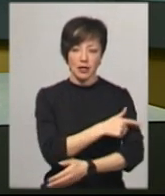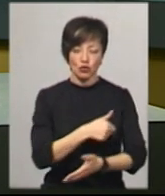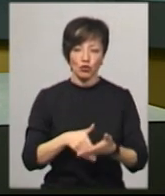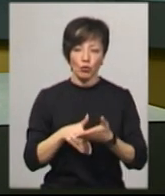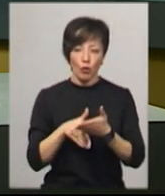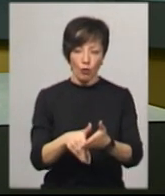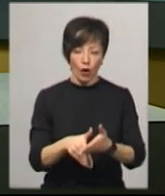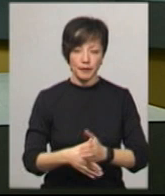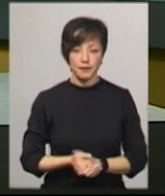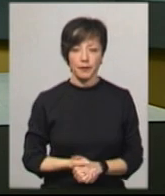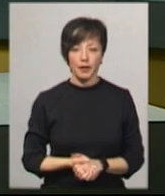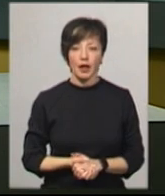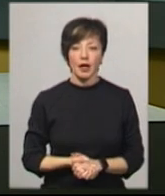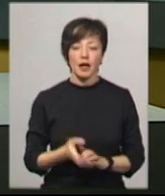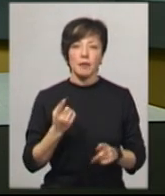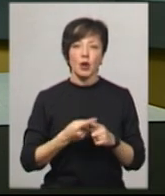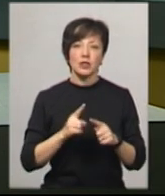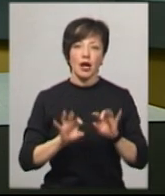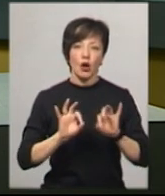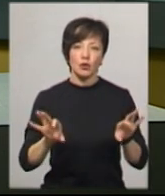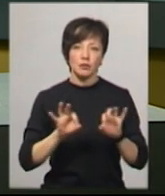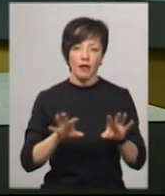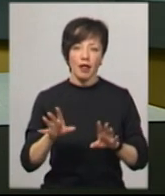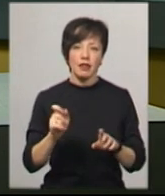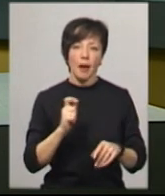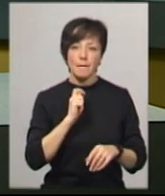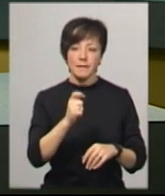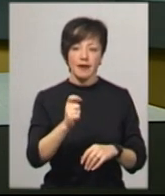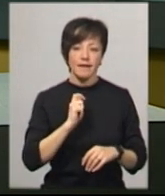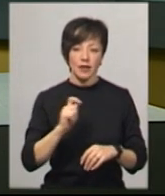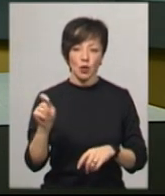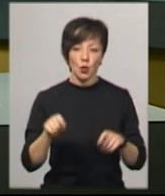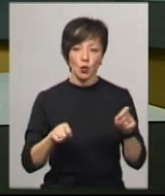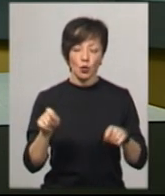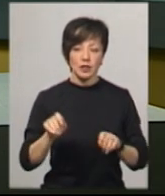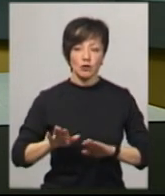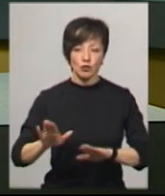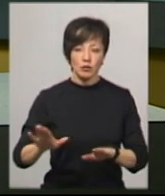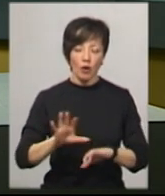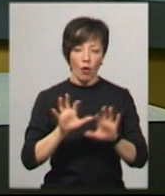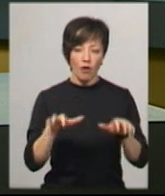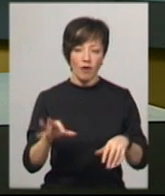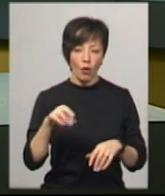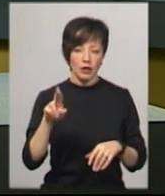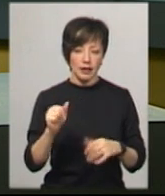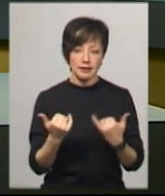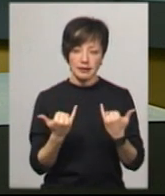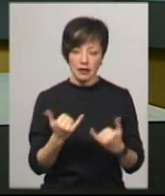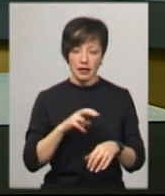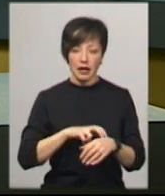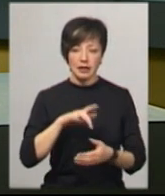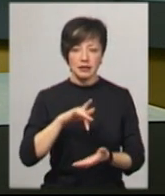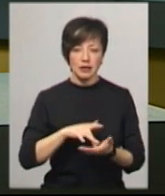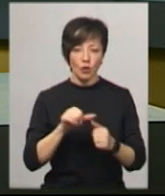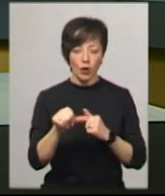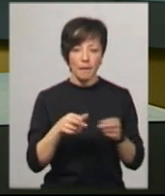допомоги та медицини катастроф. Про це розповіла на брифінгу заступниця голови Хмельницької ОДА Оксана Сетницька. Зараз лікарі центру,